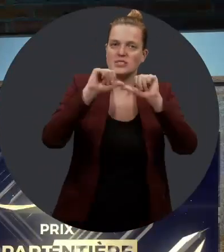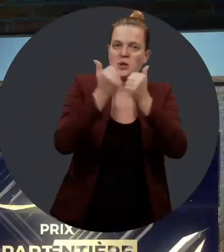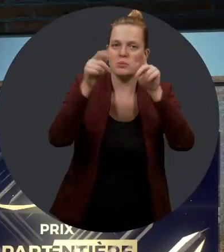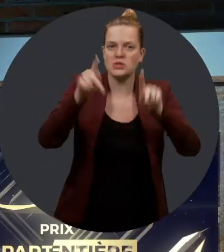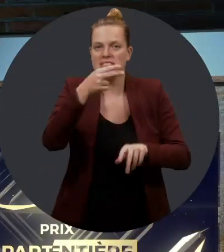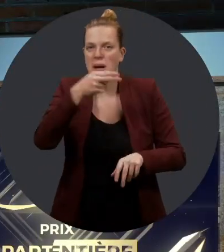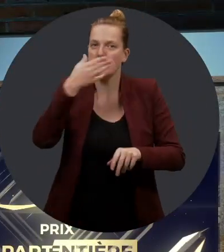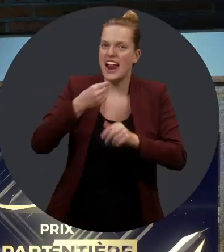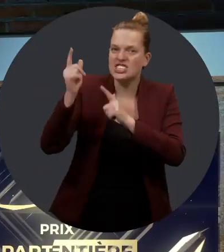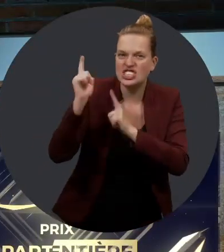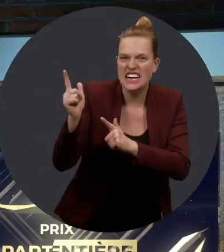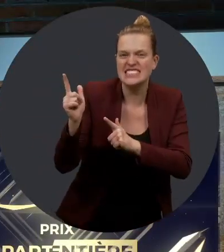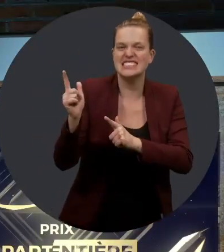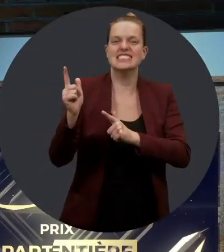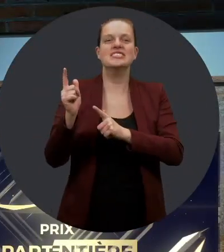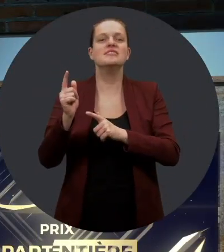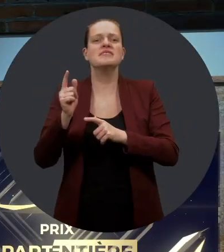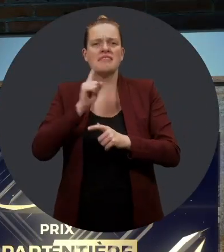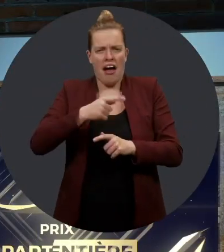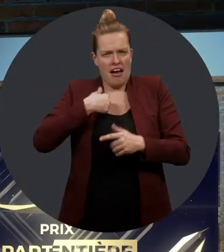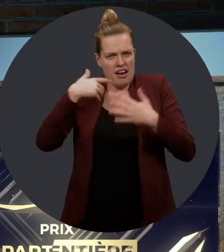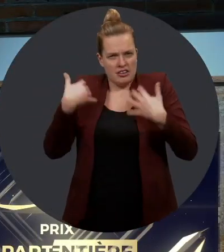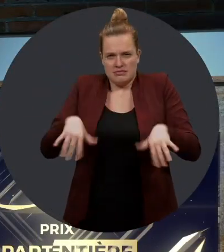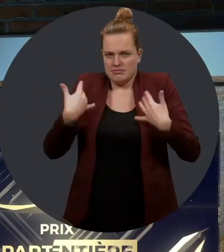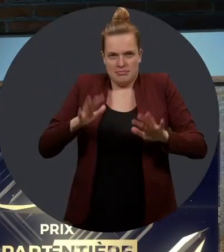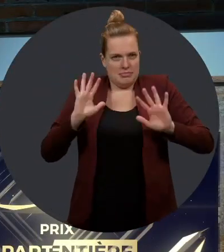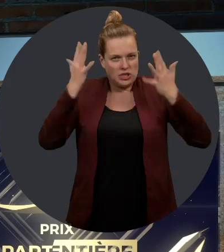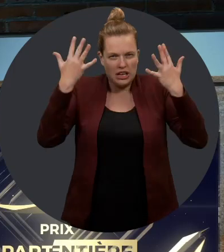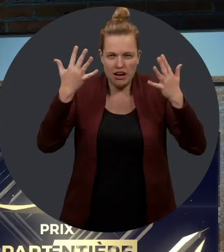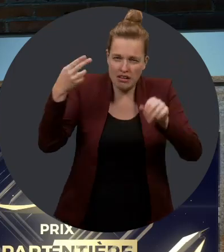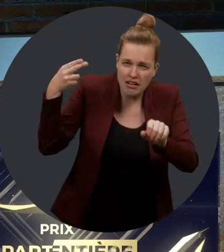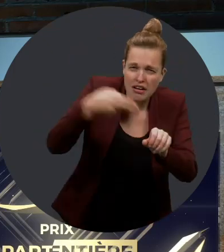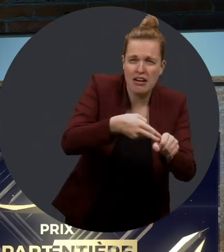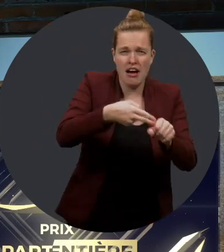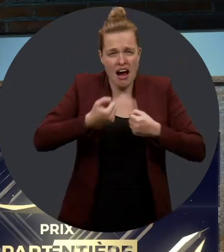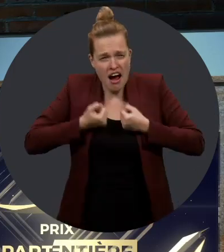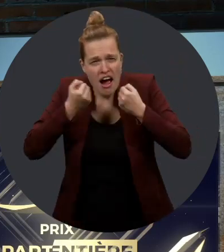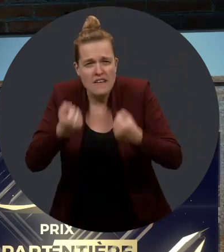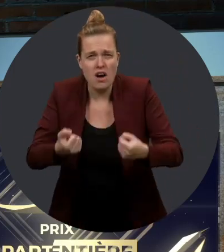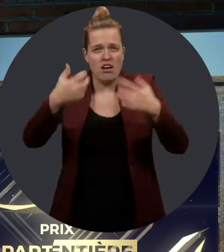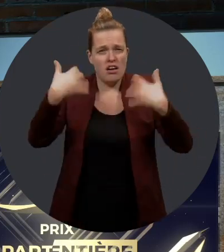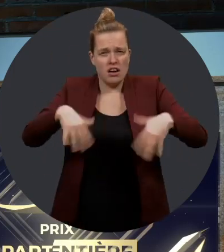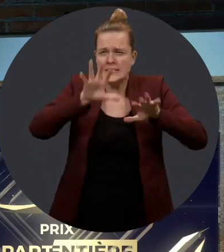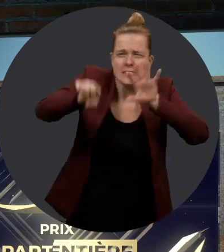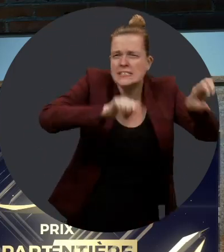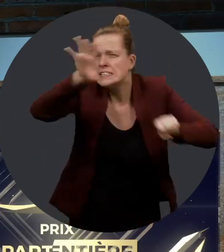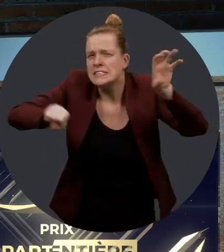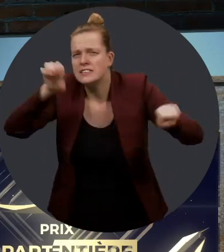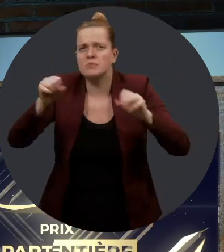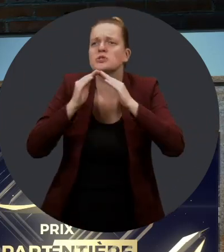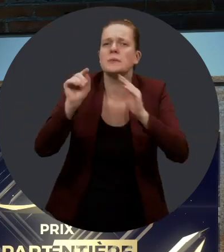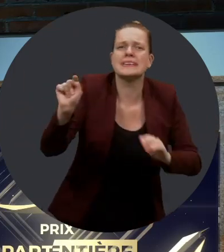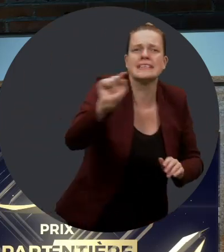Félicitations à l'Association des personnes handicapées de Bellechasse. Je suis vraiment impressionnée par votre engagement, mais aussi par les efforts déployés pour aller